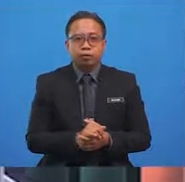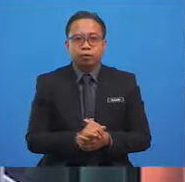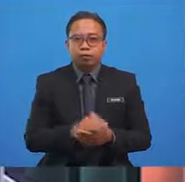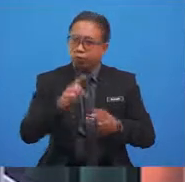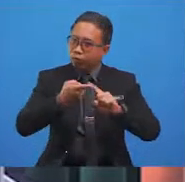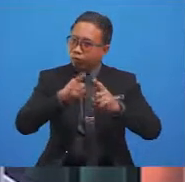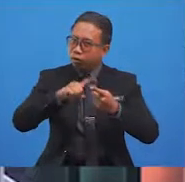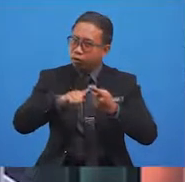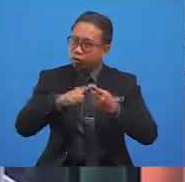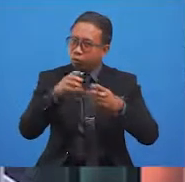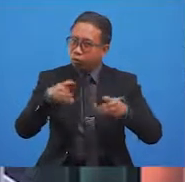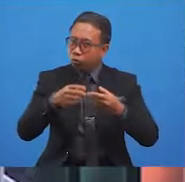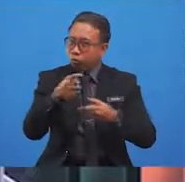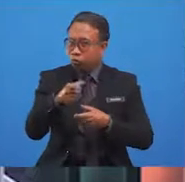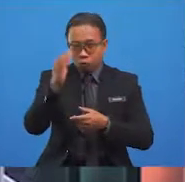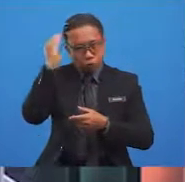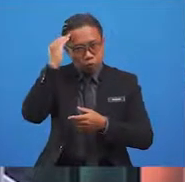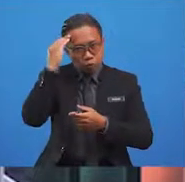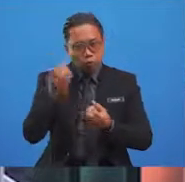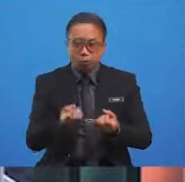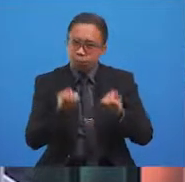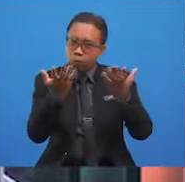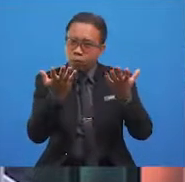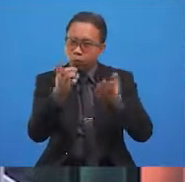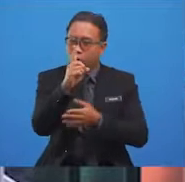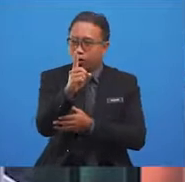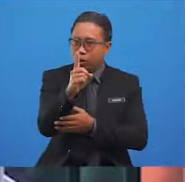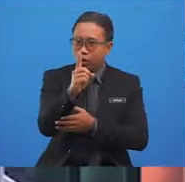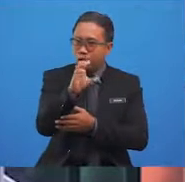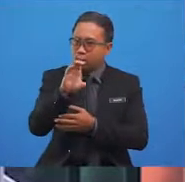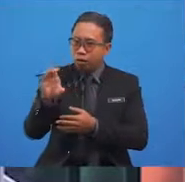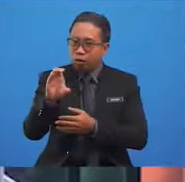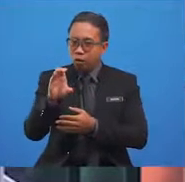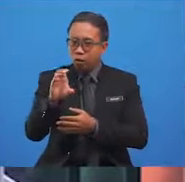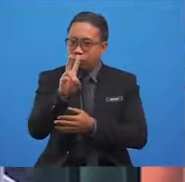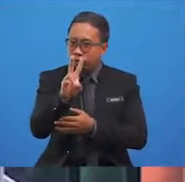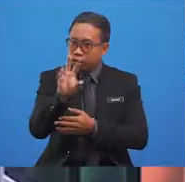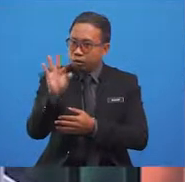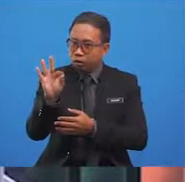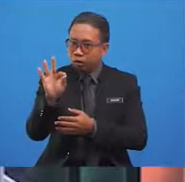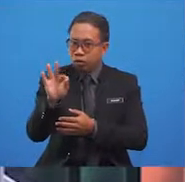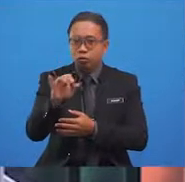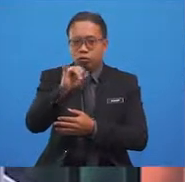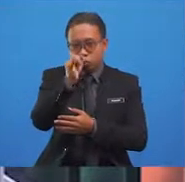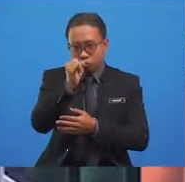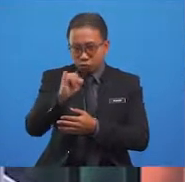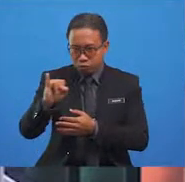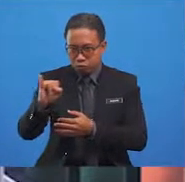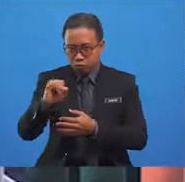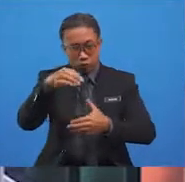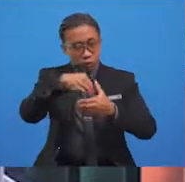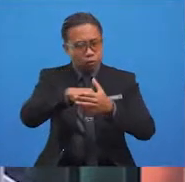friends, do you know there are more than 129 million books in the world?